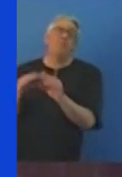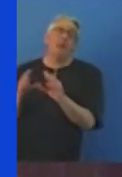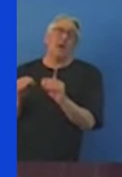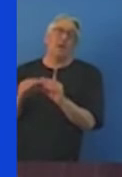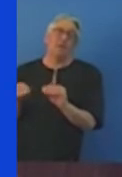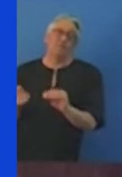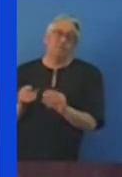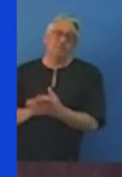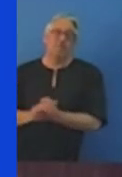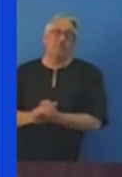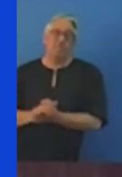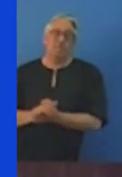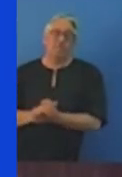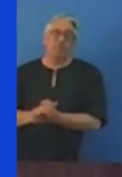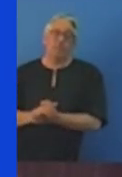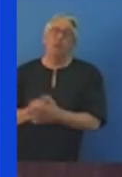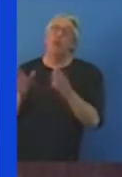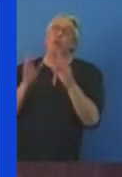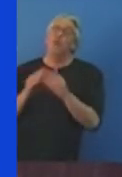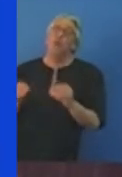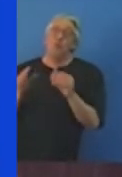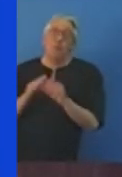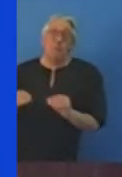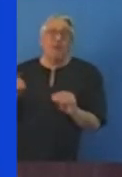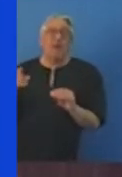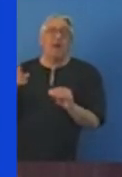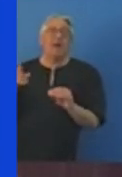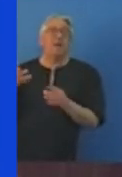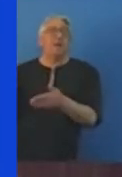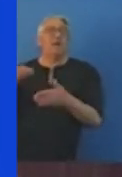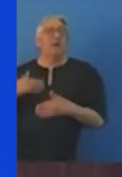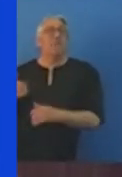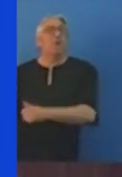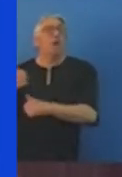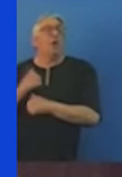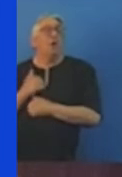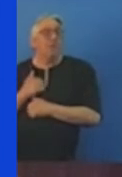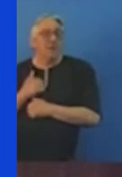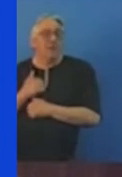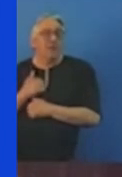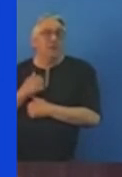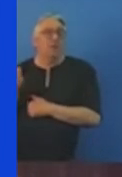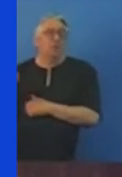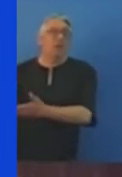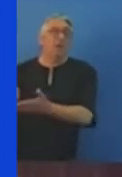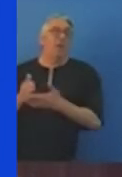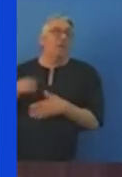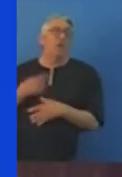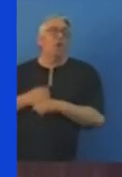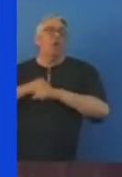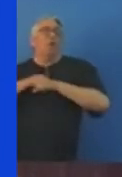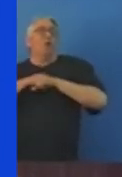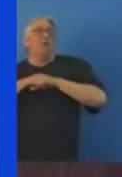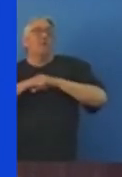l'exéquature de la sentence arbitrale du président Goudreau-Wilson, définissant la frontière internationale entre l'Arménie occidentale